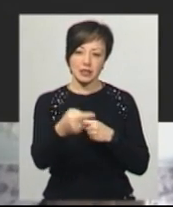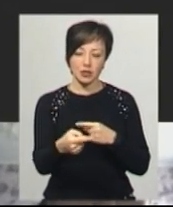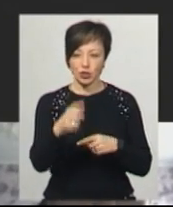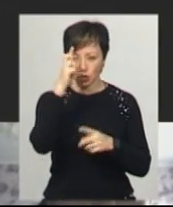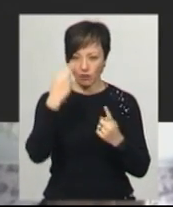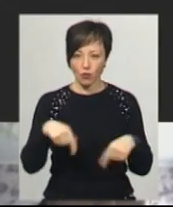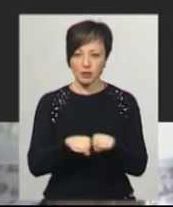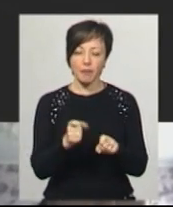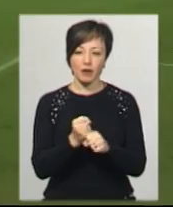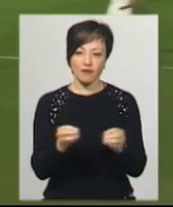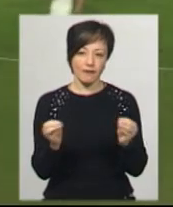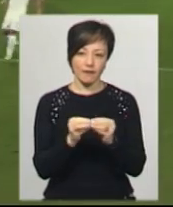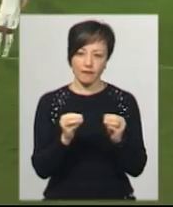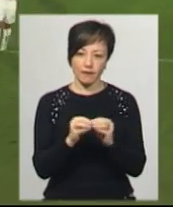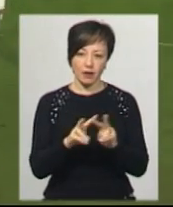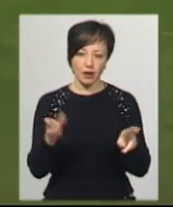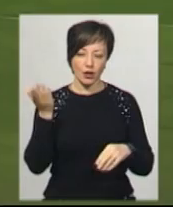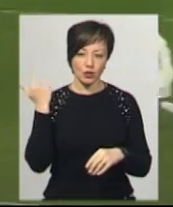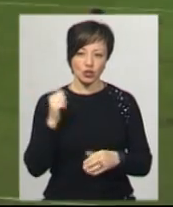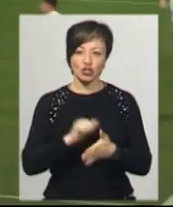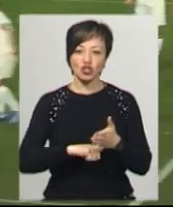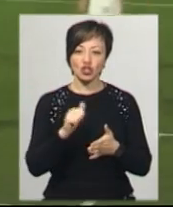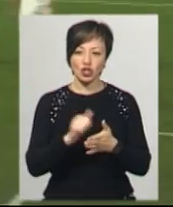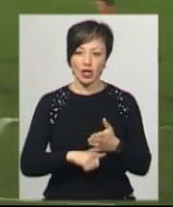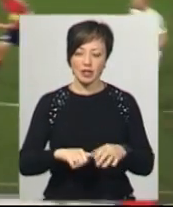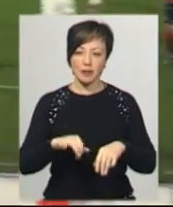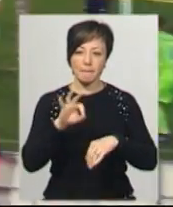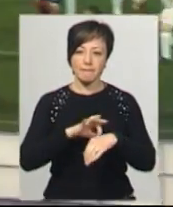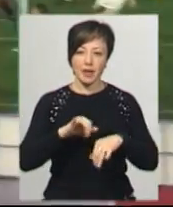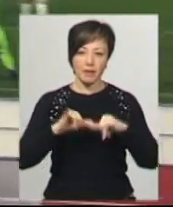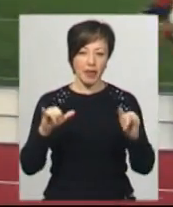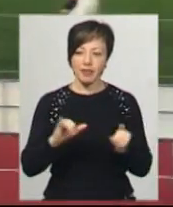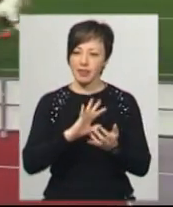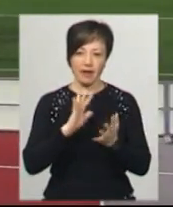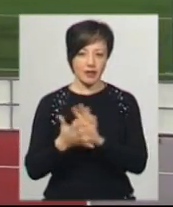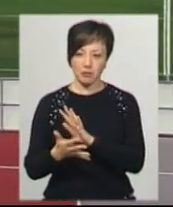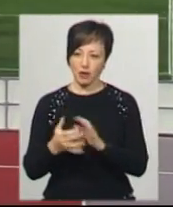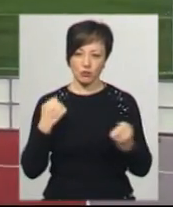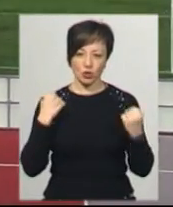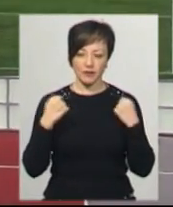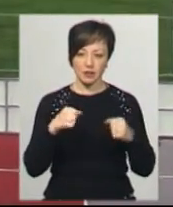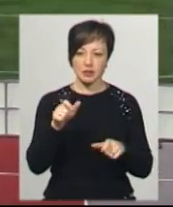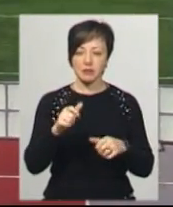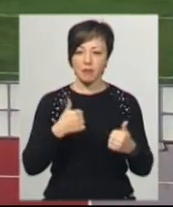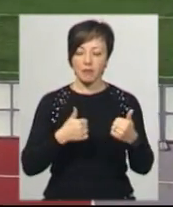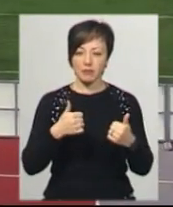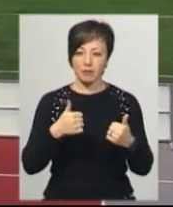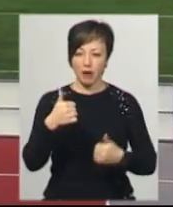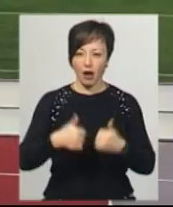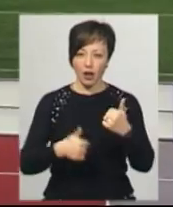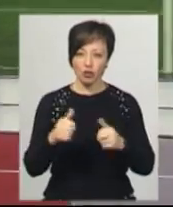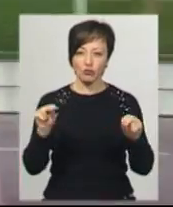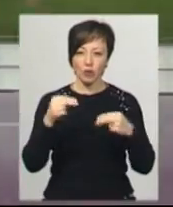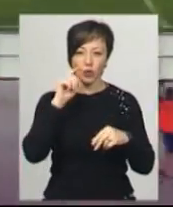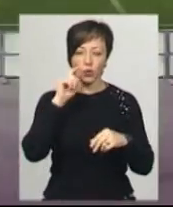організації працюють, як і раніше. Через пандемію коронавірус у Білорусі не став відміняти спортивні змагання. До прикладу, провели чемпіонат країни з футболу,